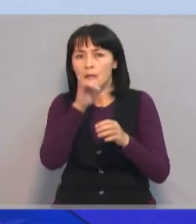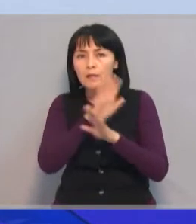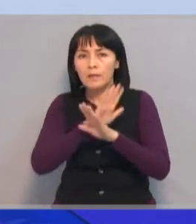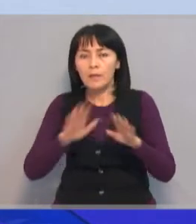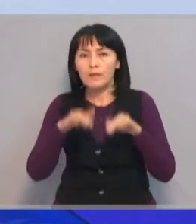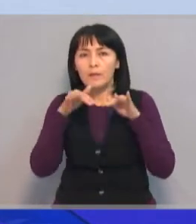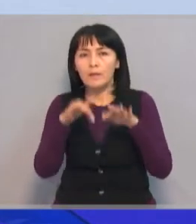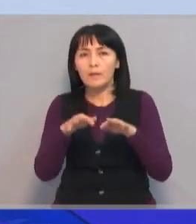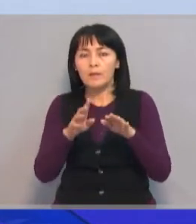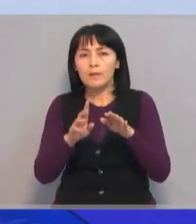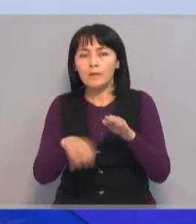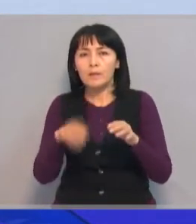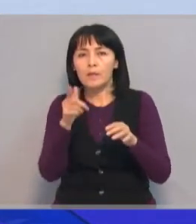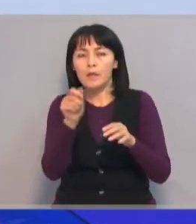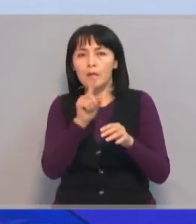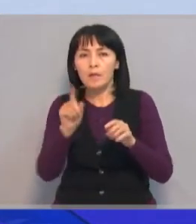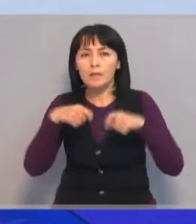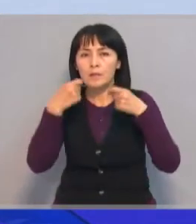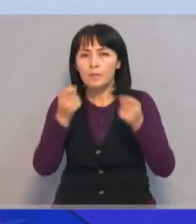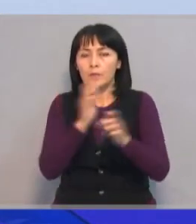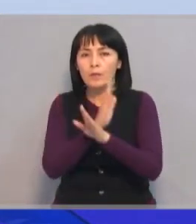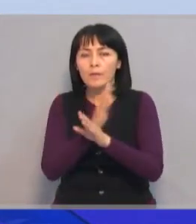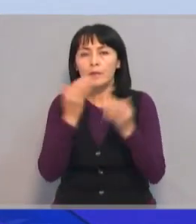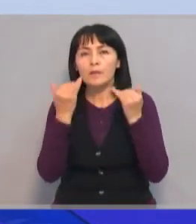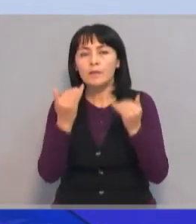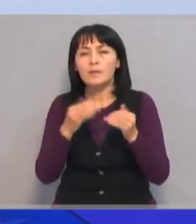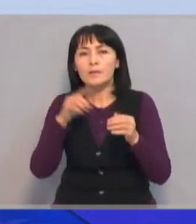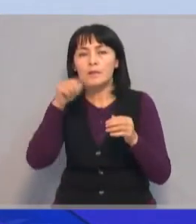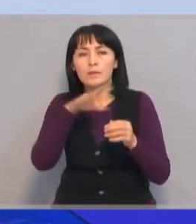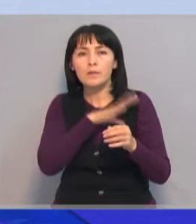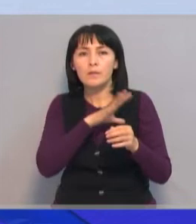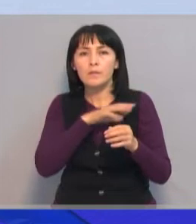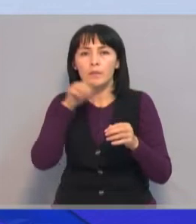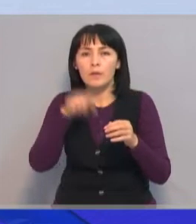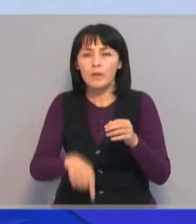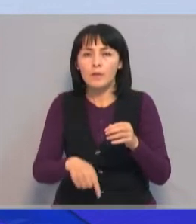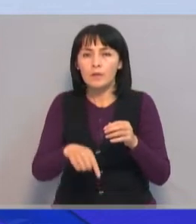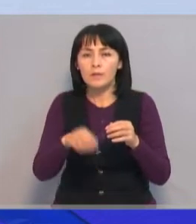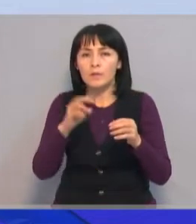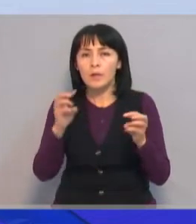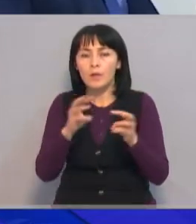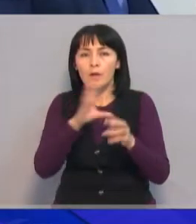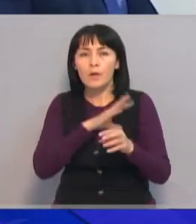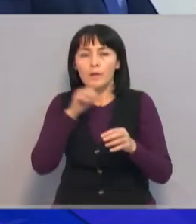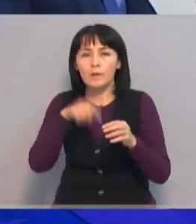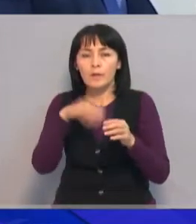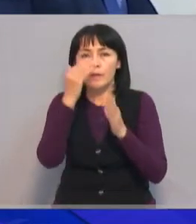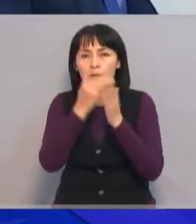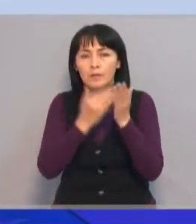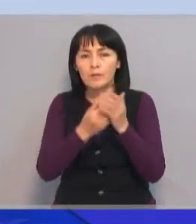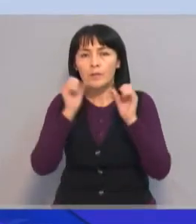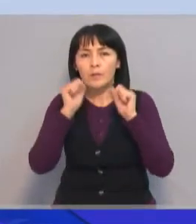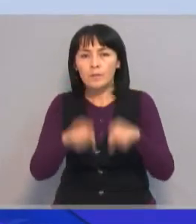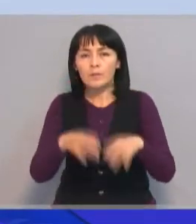разрешения на подключение этих домов к газу, потому что система дымохода была выложена из жженого кирпича. Данное устройство могло